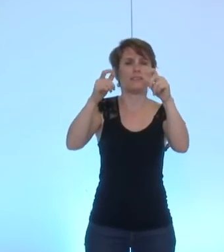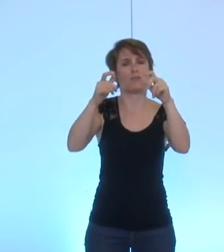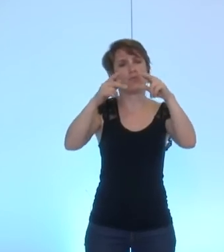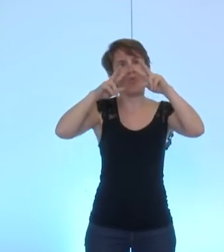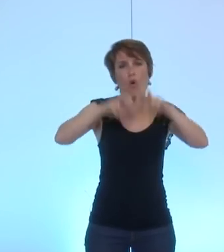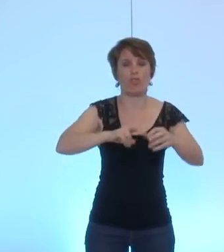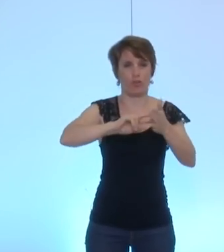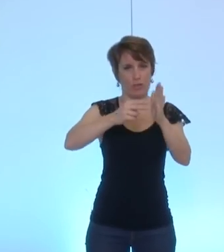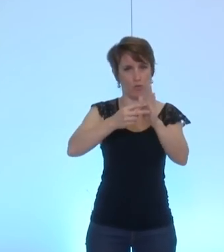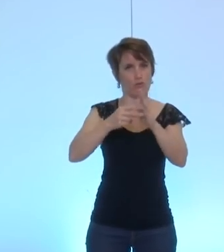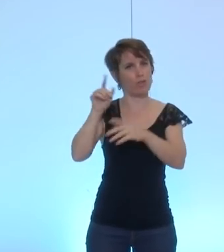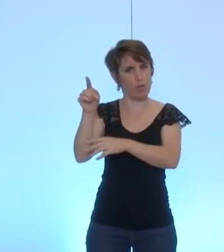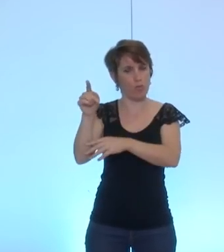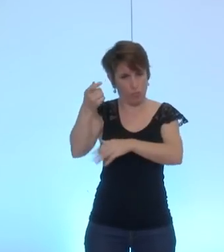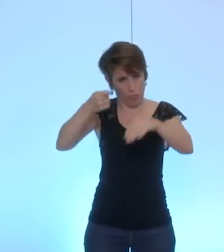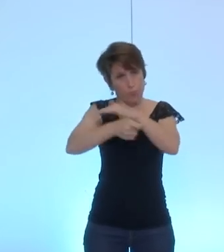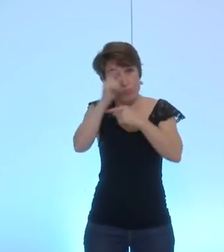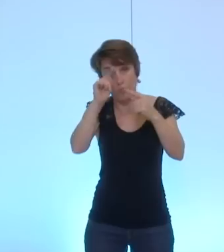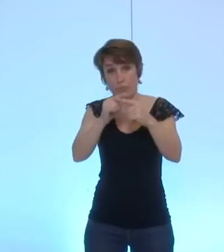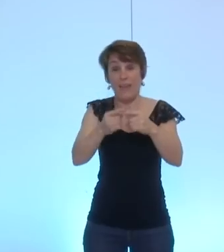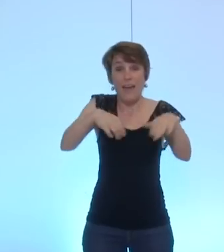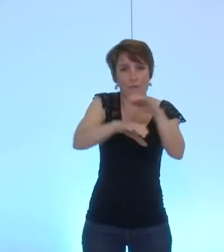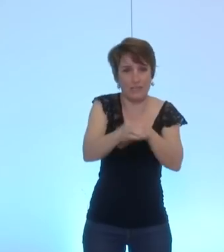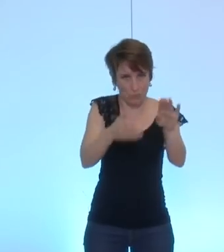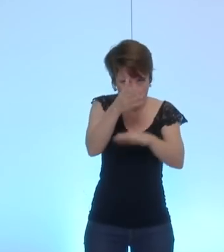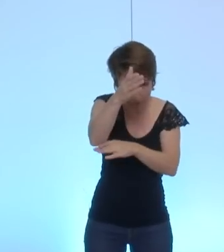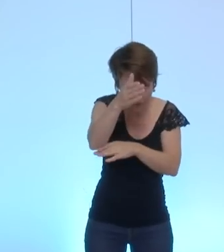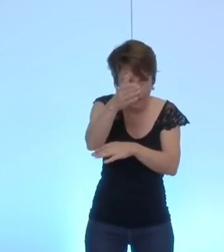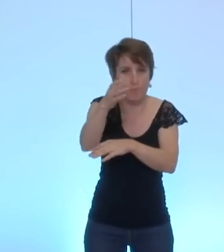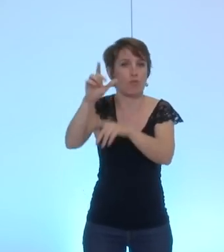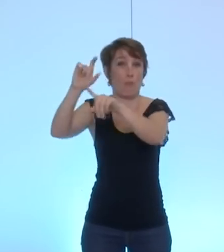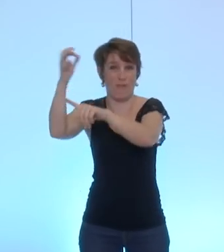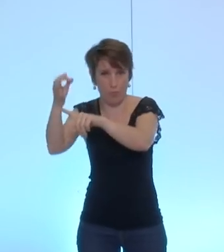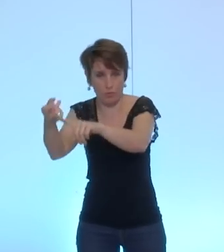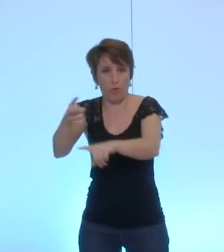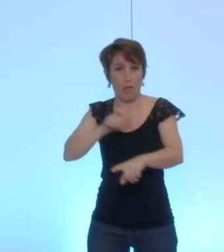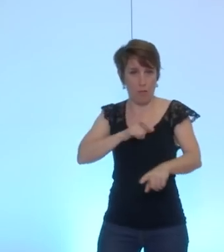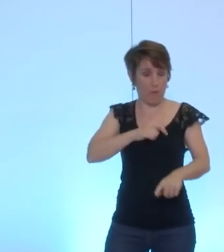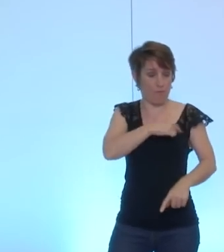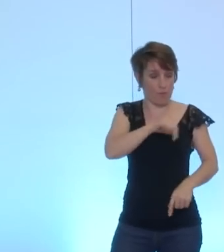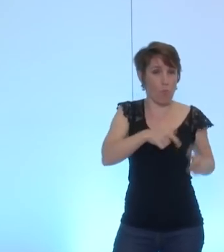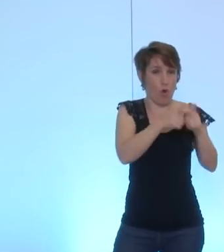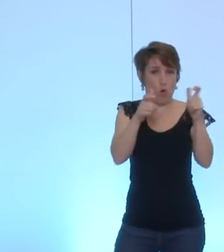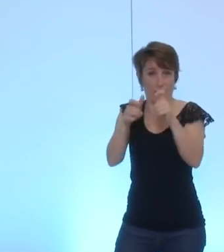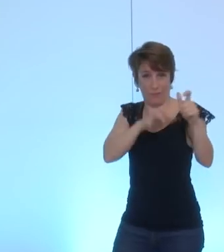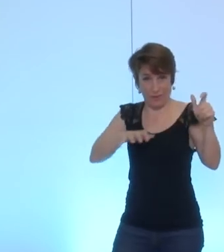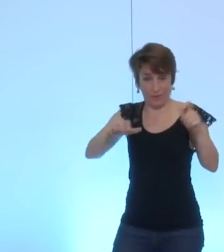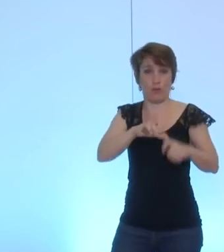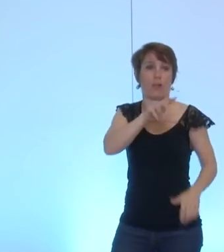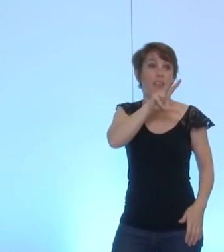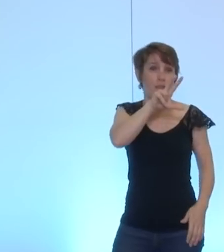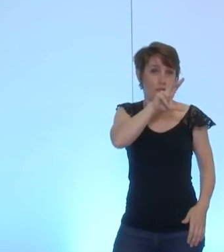qui est un financement dans le cadre des investissements d'avenir. et 30% par les collectivités. Donc, on a un accompagnement des